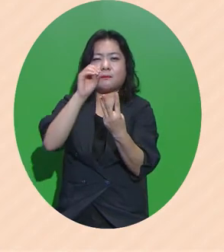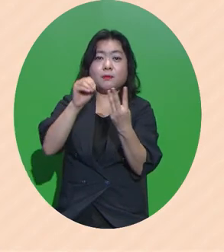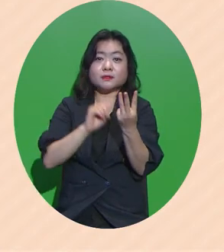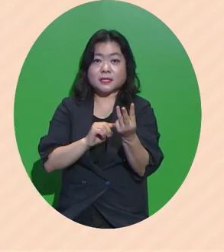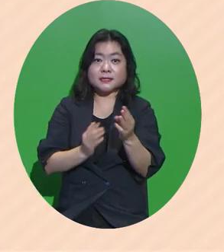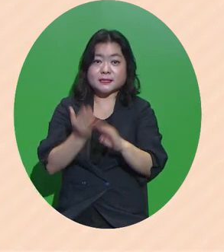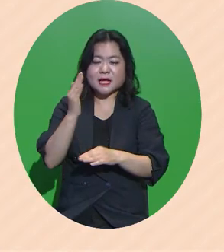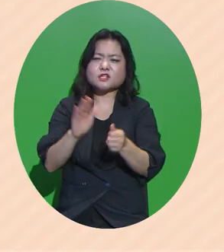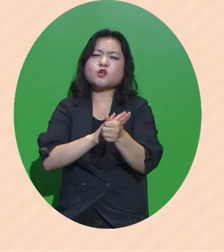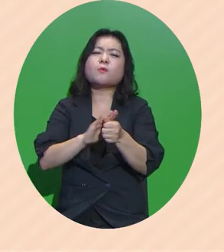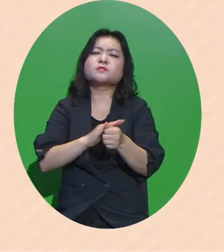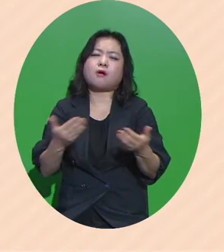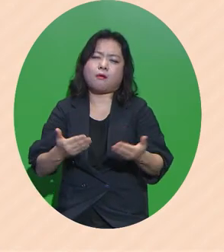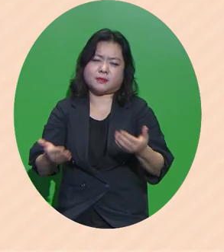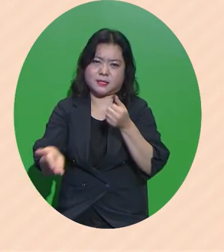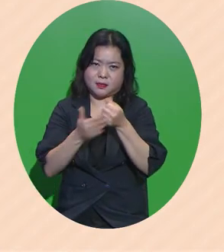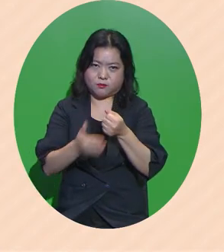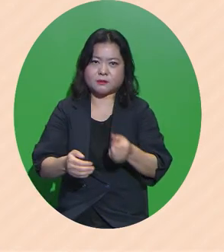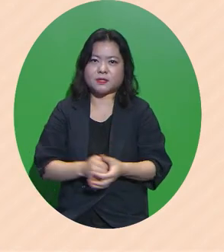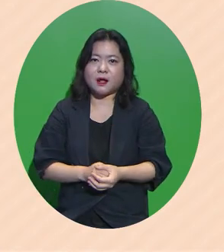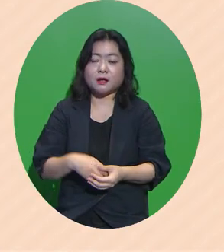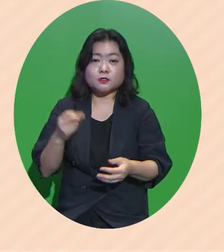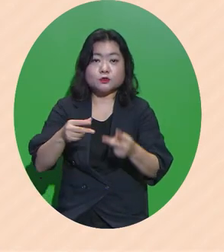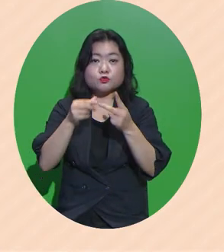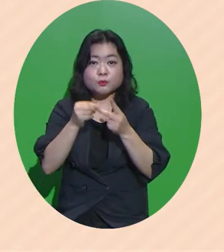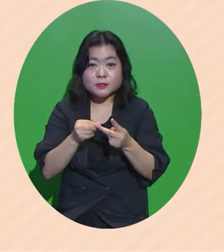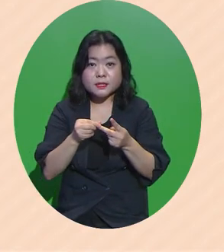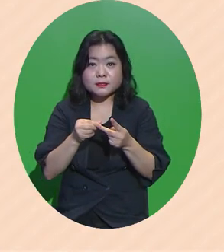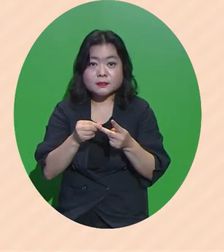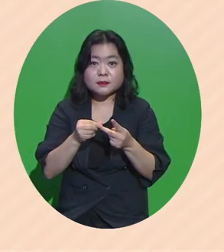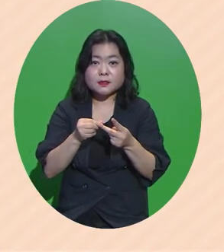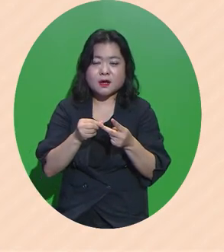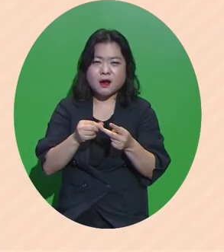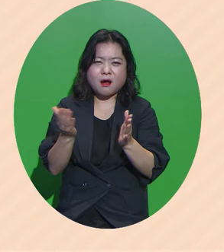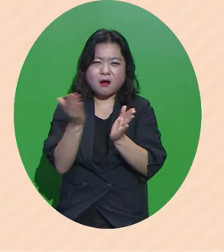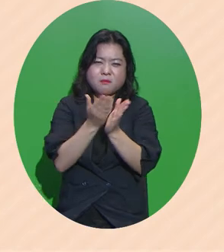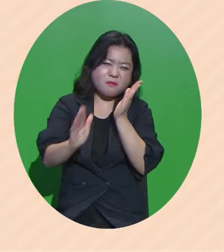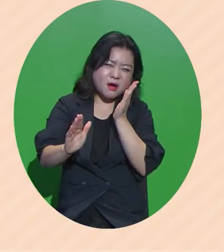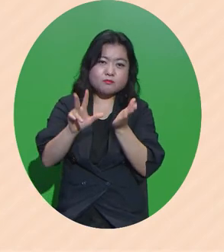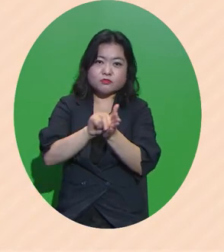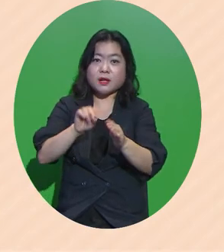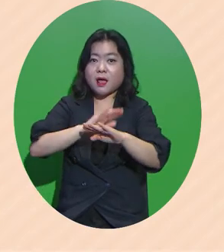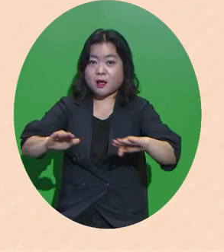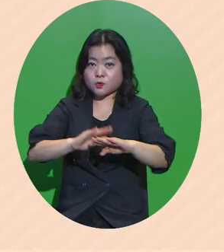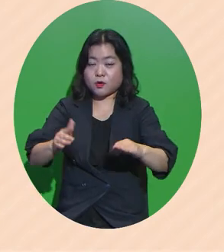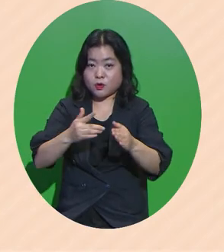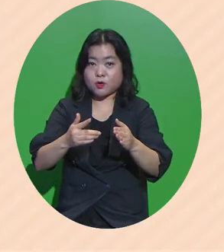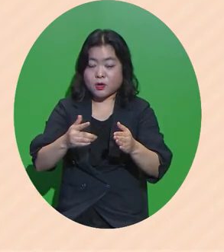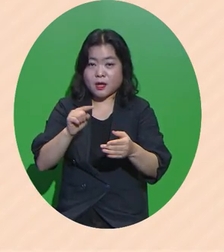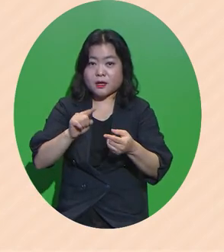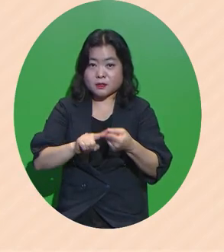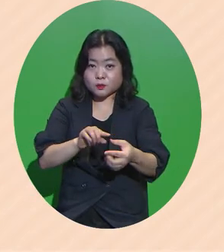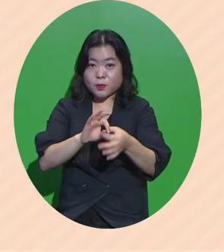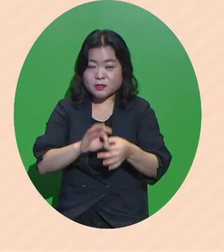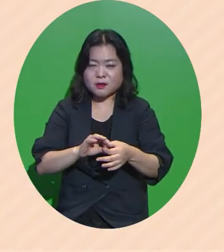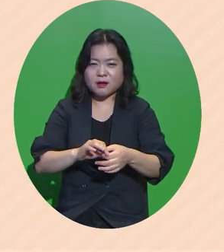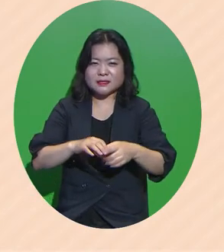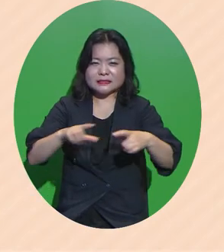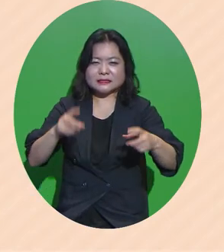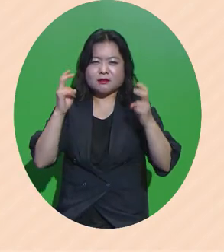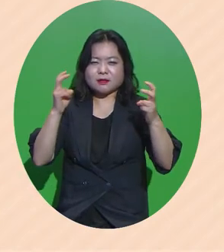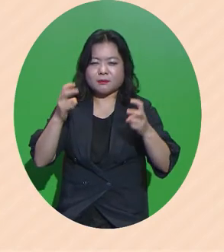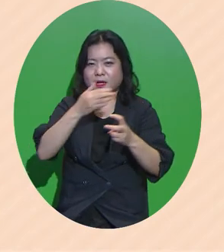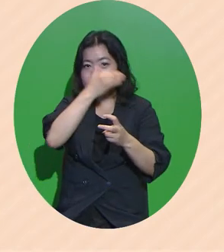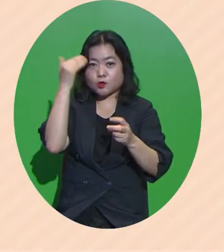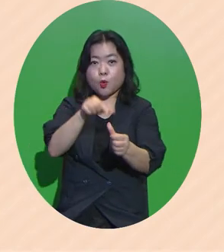이상이 서비스업이기 때문입니다 그리고 두 번째는 미스매치 해소를 통해서 지역 기업의 청년 고용을 창출해